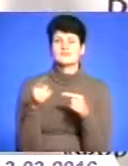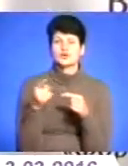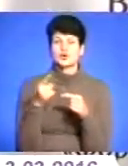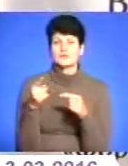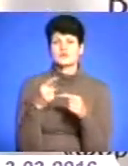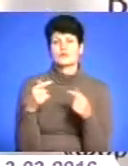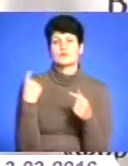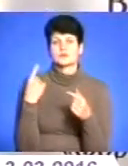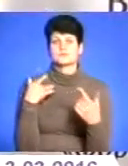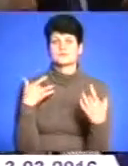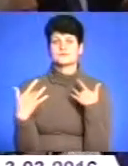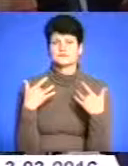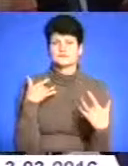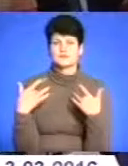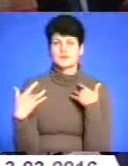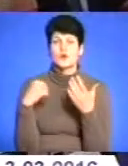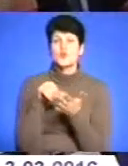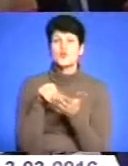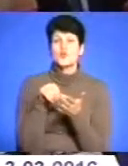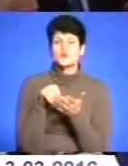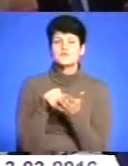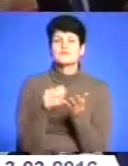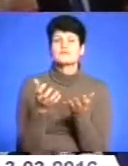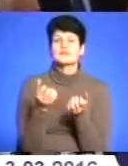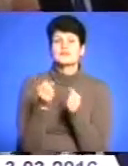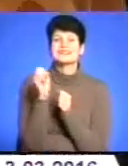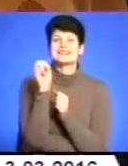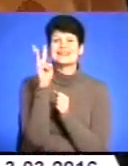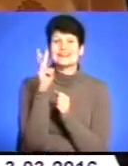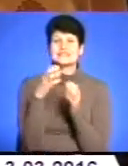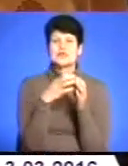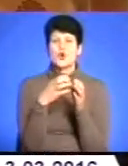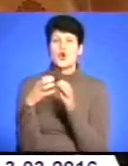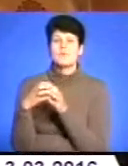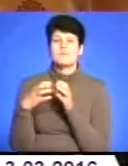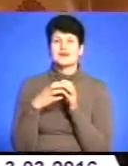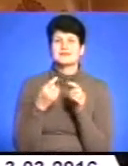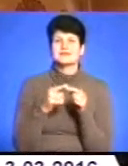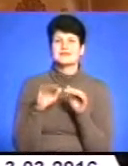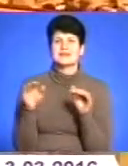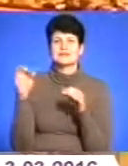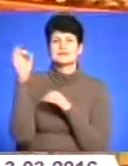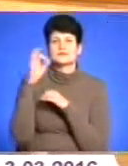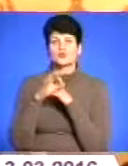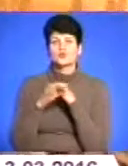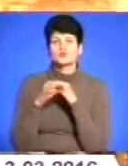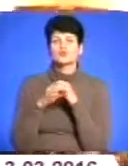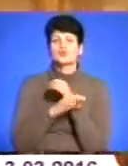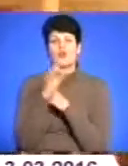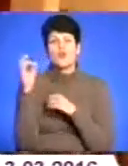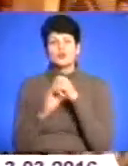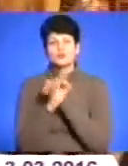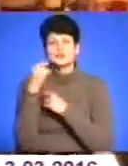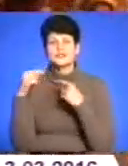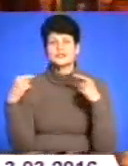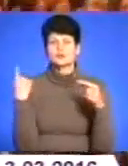академічному обласному драмтеатрі. Участь у форумі візьмуть 13 команд. Це діти зі Сходу і інших областей України. Протягом